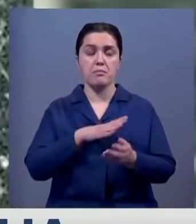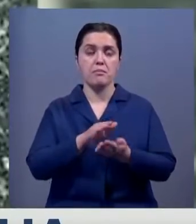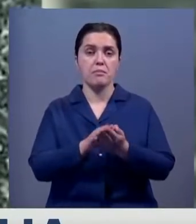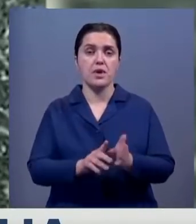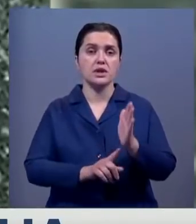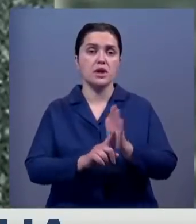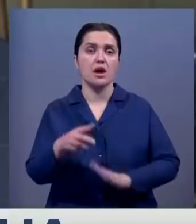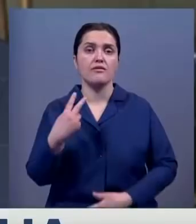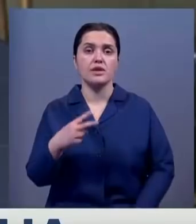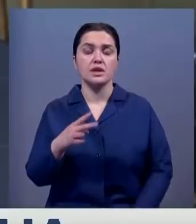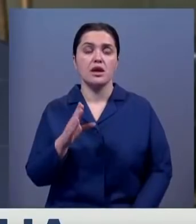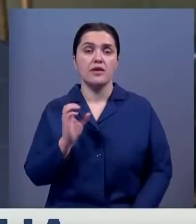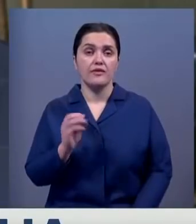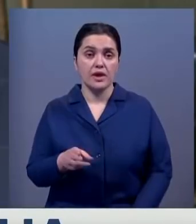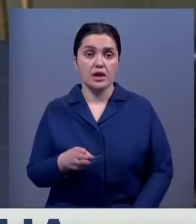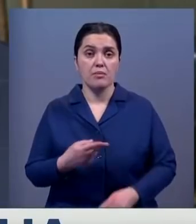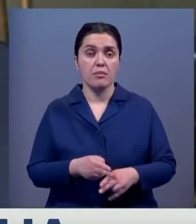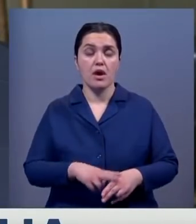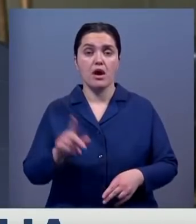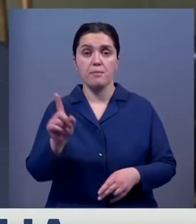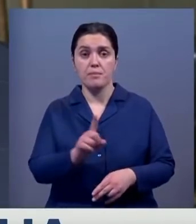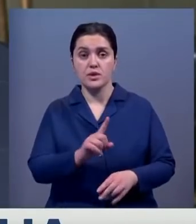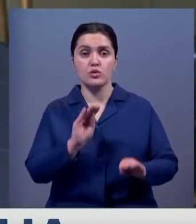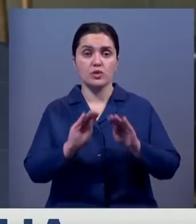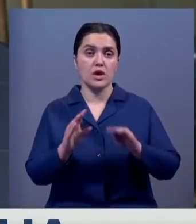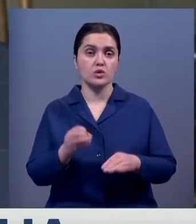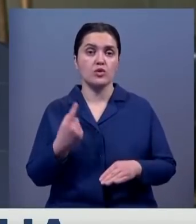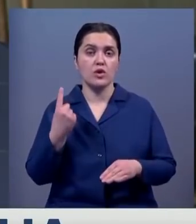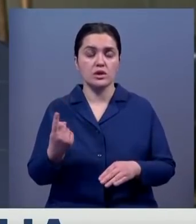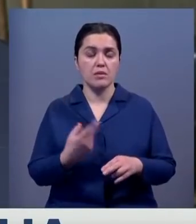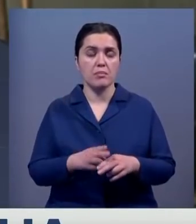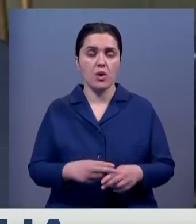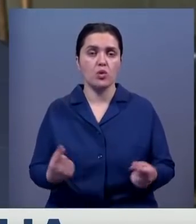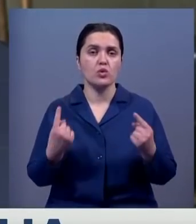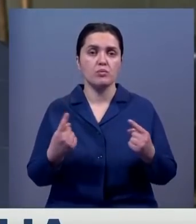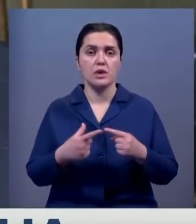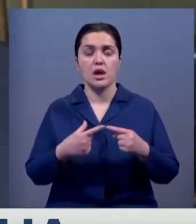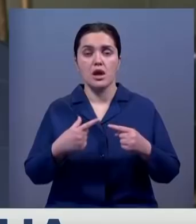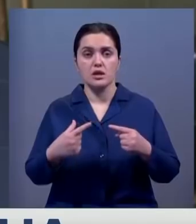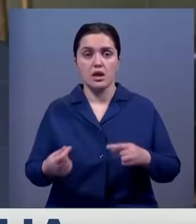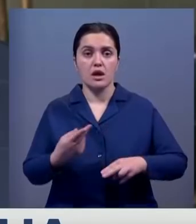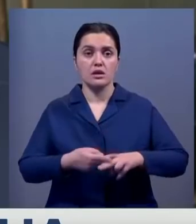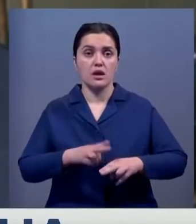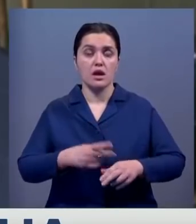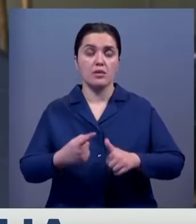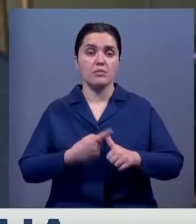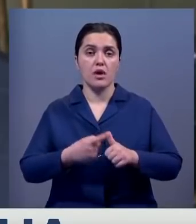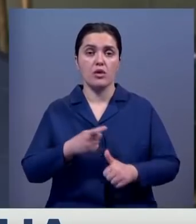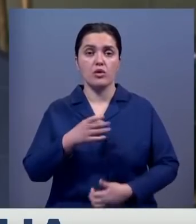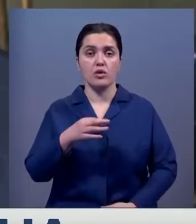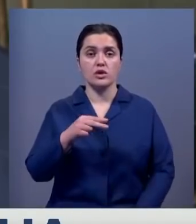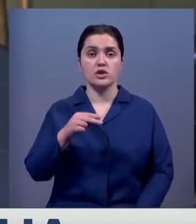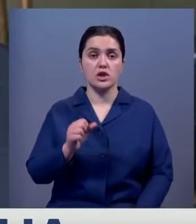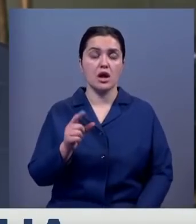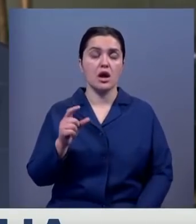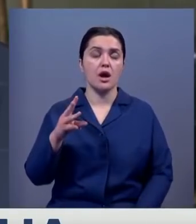начале 20 века. Отмечу, что мавзолей украшает еще один, более крупный наконечник, на котором имя Ходжа Ахмеда Яссави.